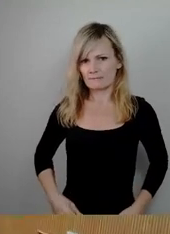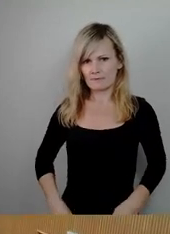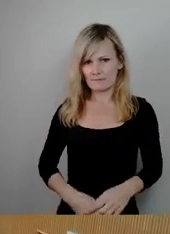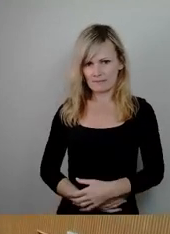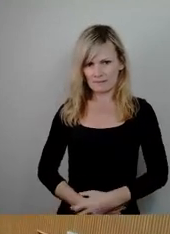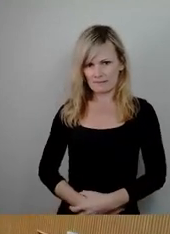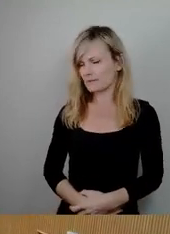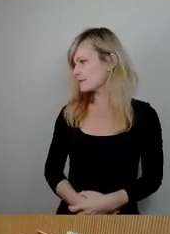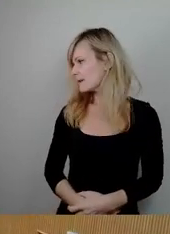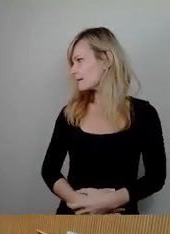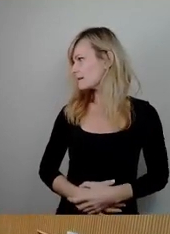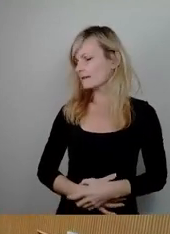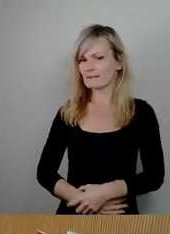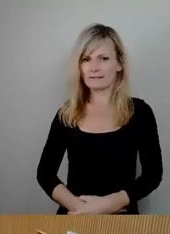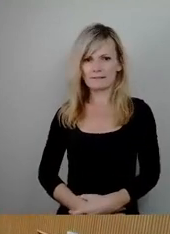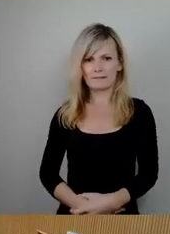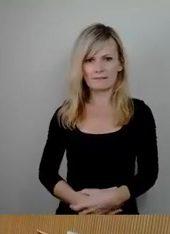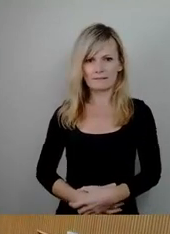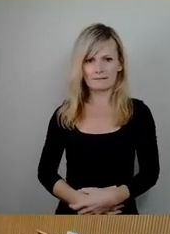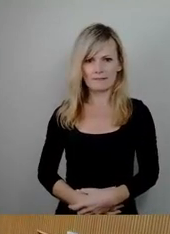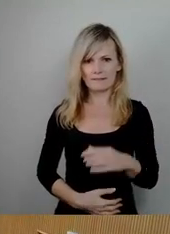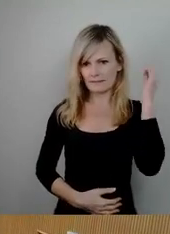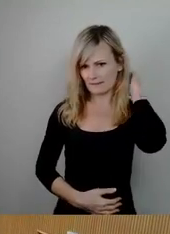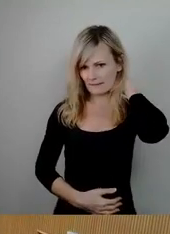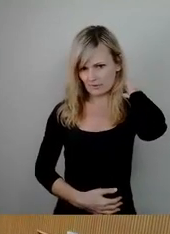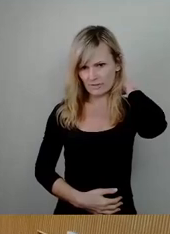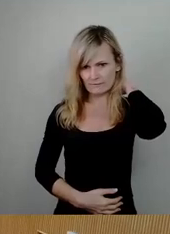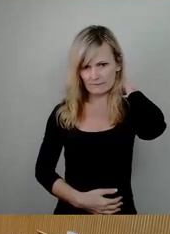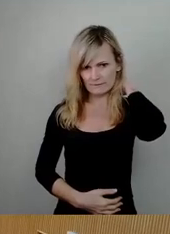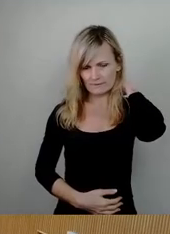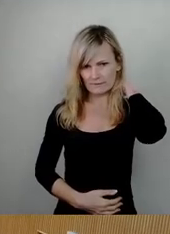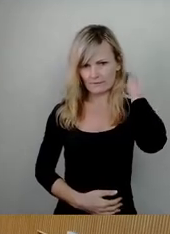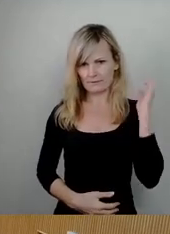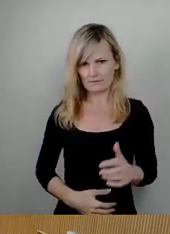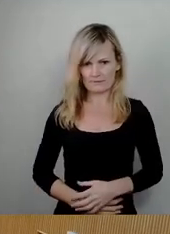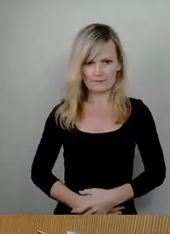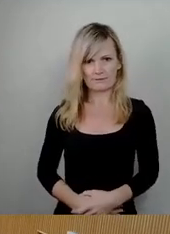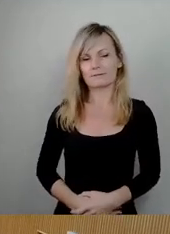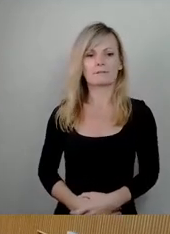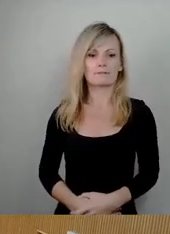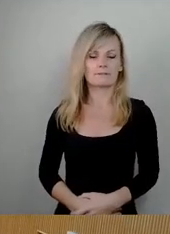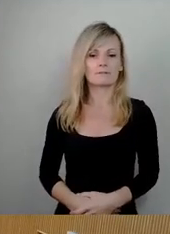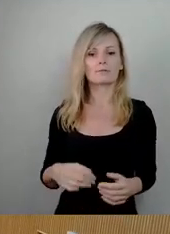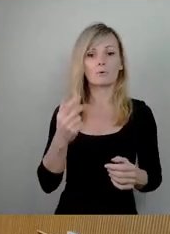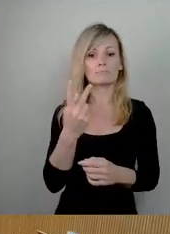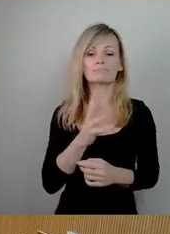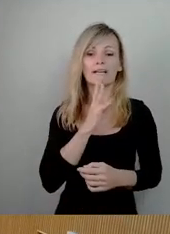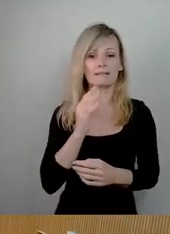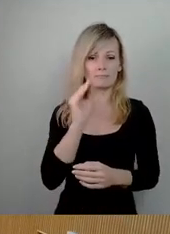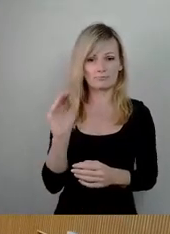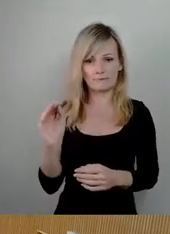Okay, vielen Dank. Es sind jetzt noch Einredner gemeldet bei Bedarf, CDU-Fraktion.